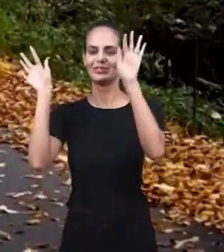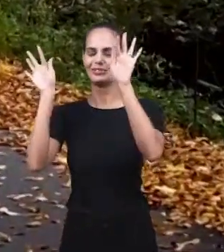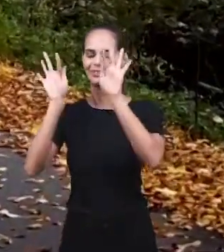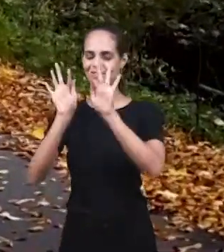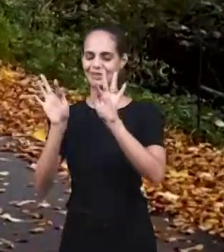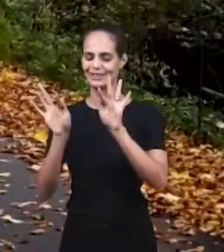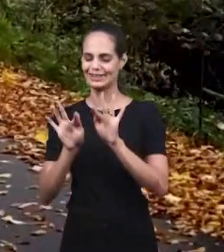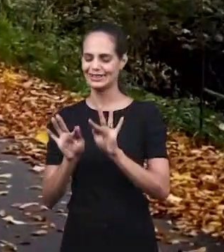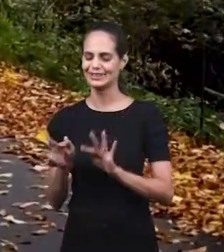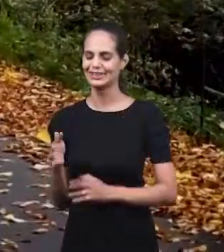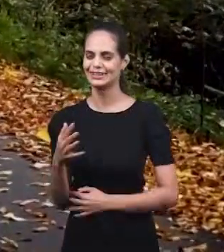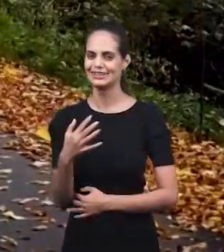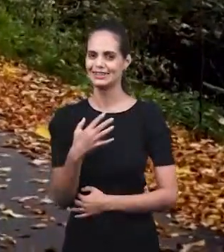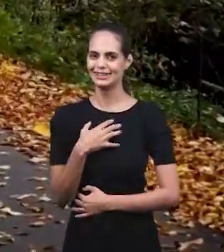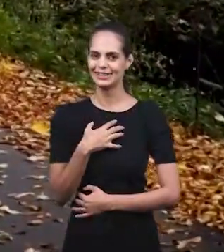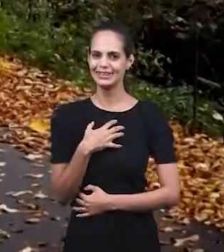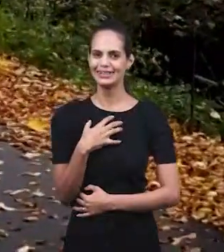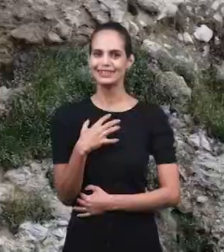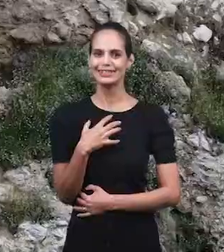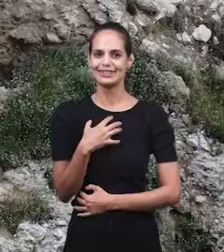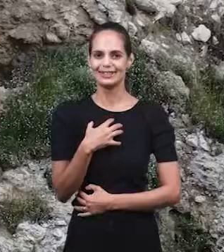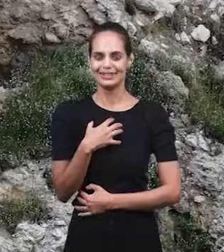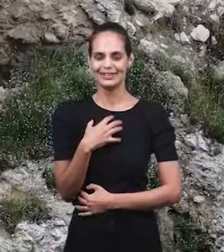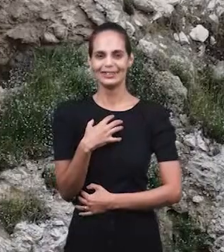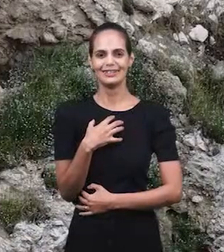несчастлив я.